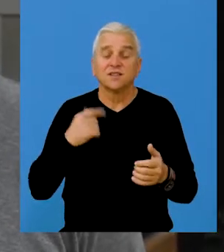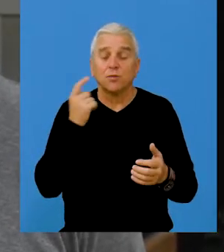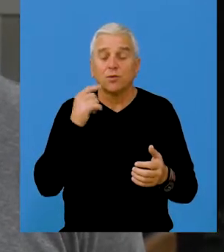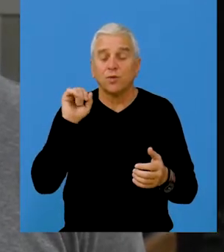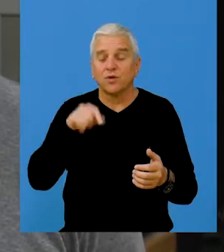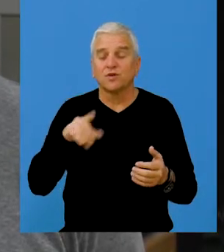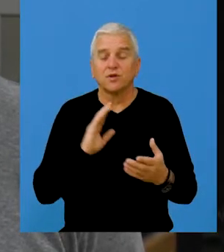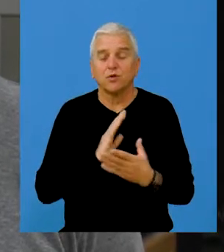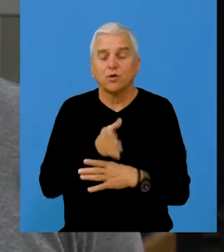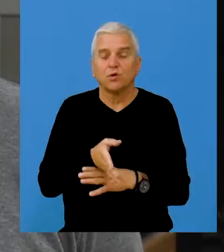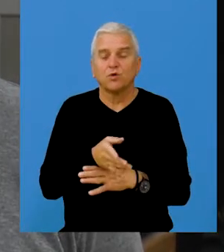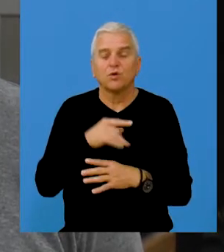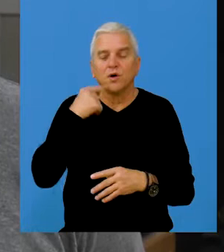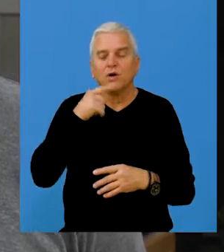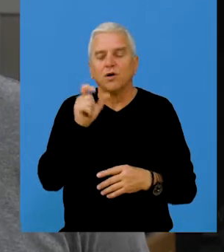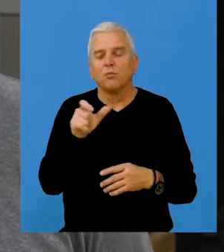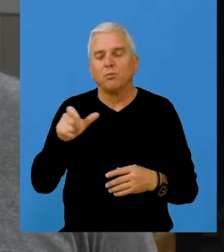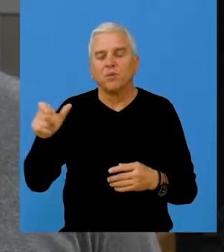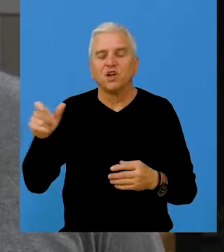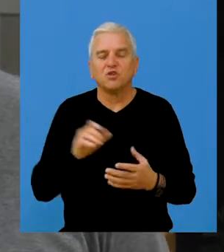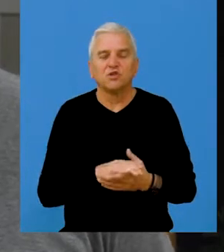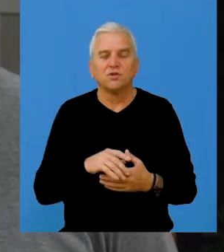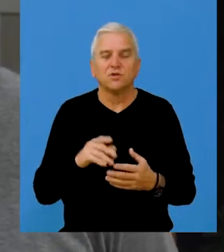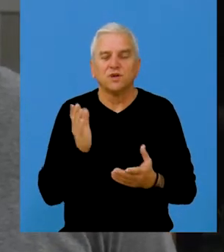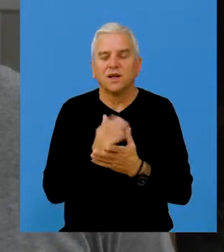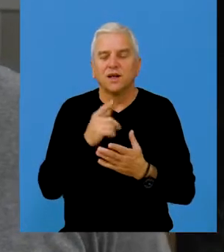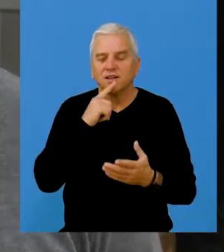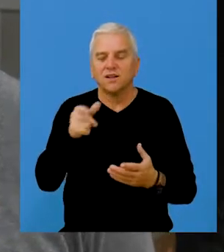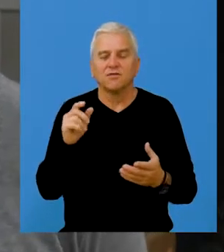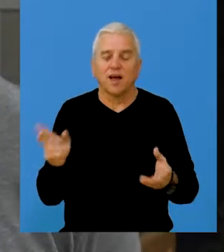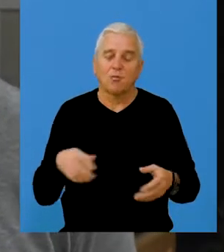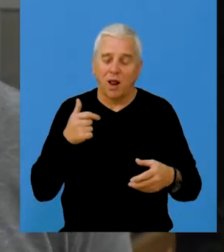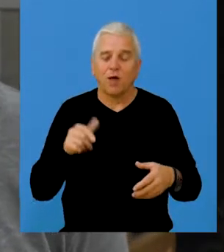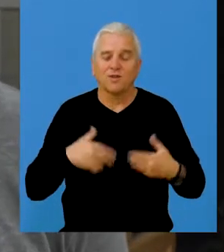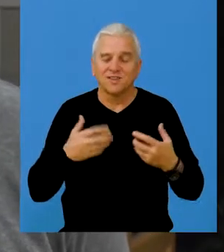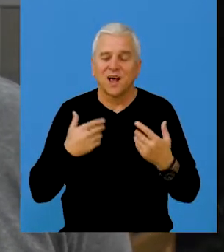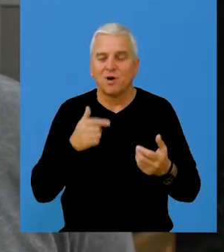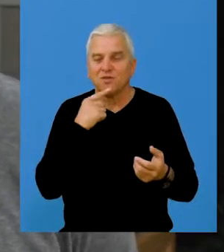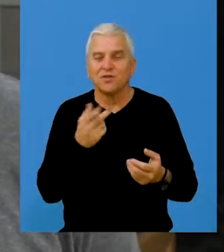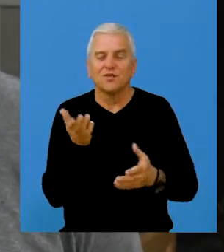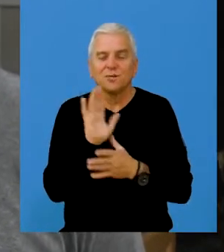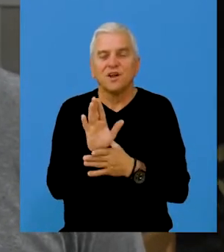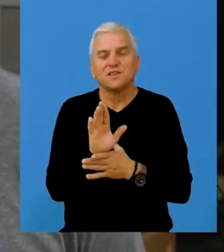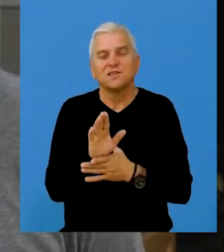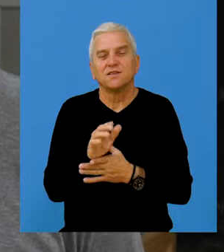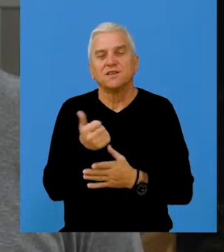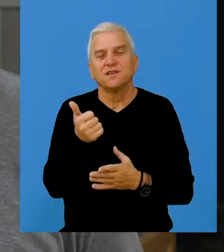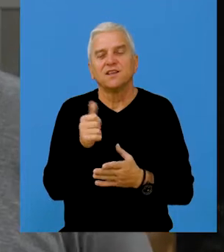pokušao u stvari da kroz jednu priču, onako, delom edukativno, delom zabavno, predstavim